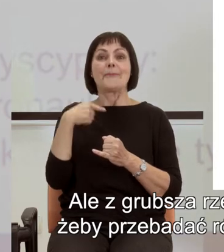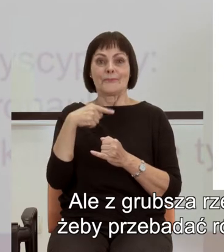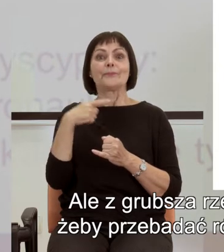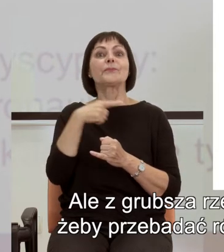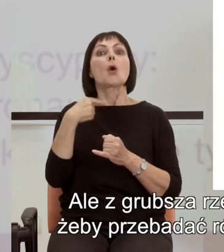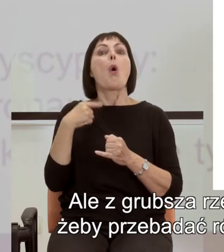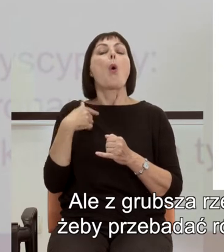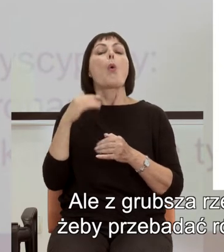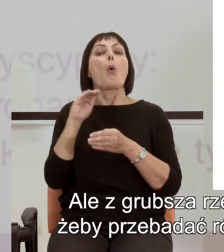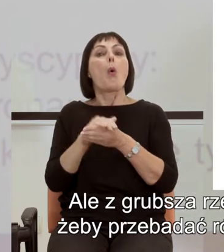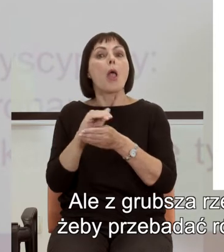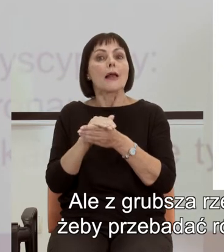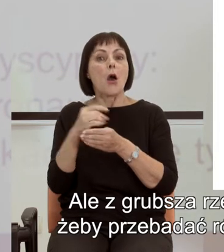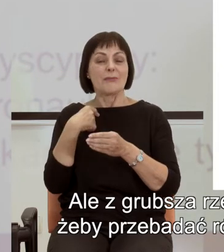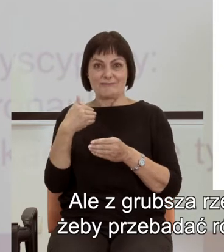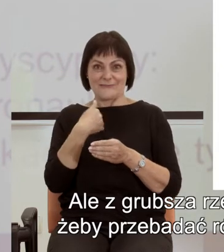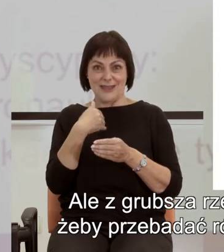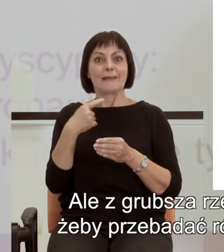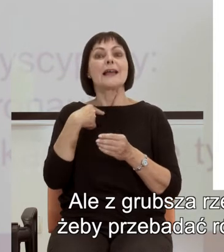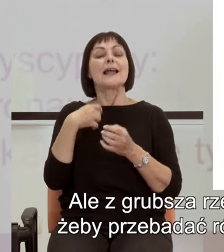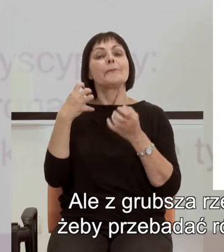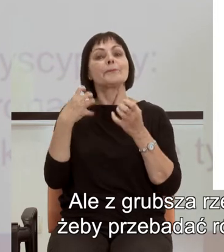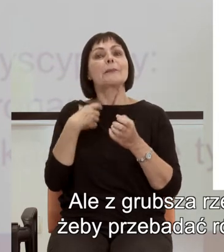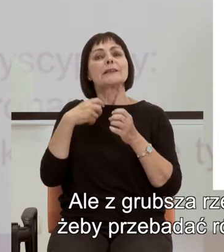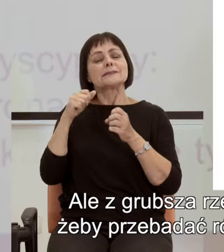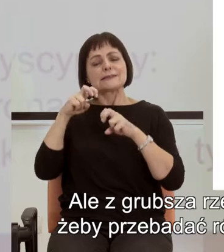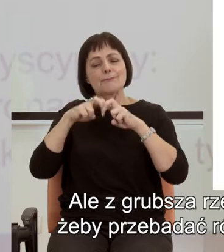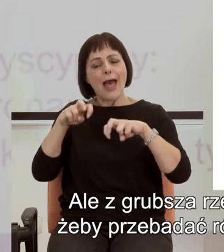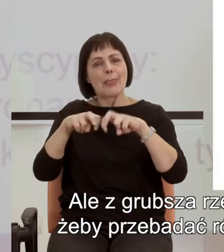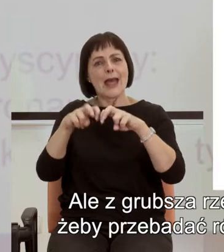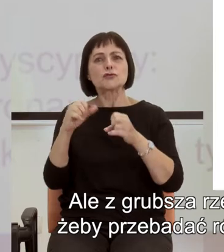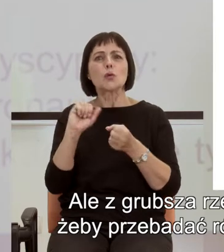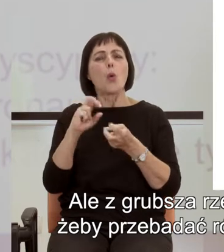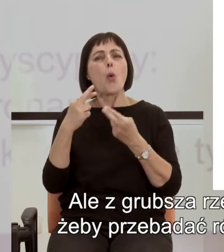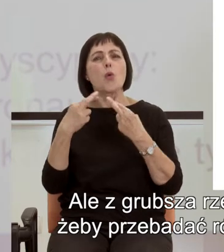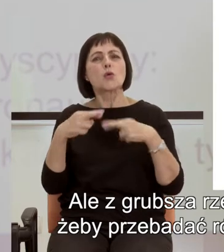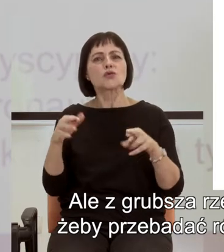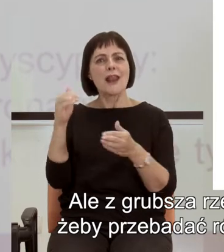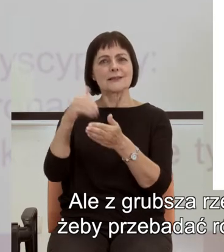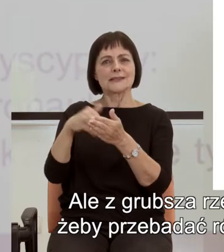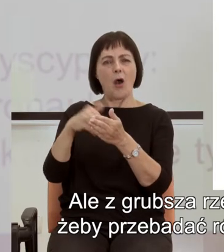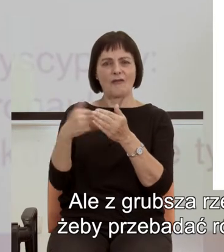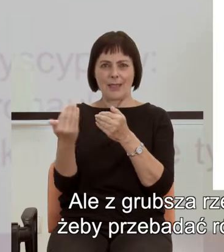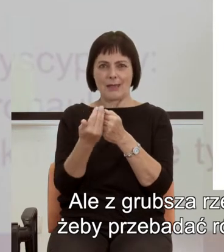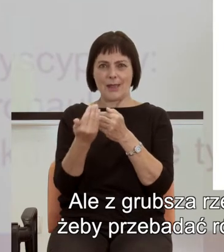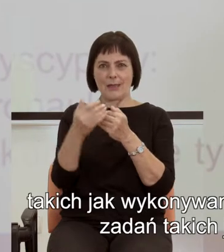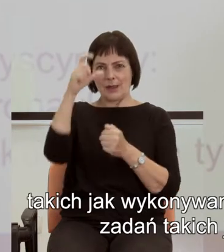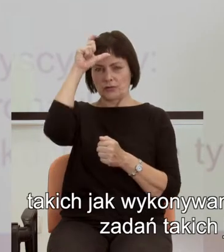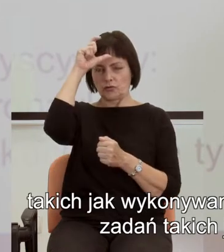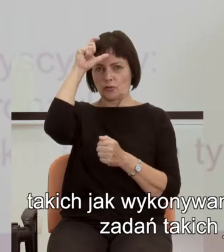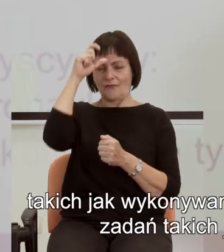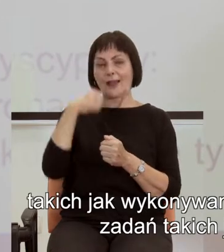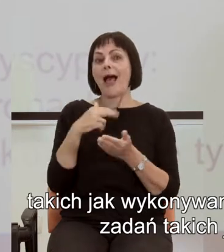wielu moim kolegom chodzi o to, żeby przebadać różne aspekty zachowań matematycznych człowieka,